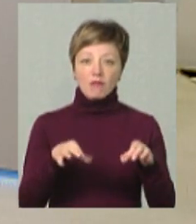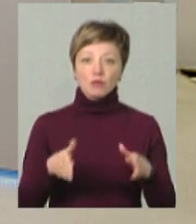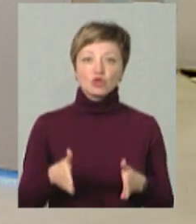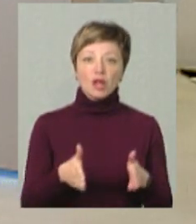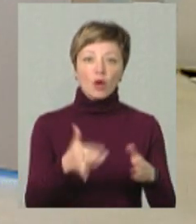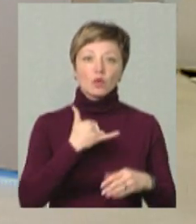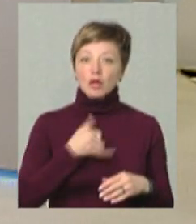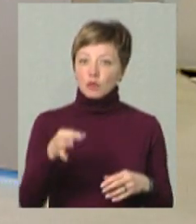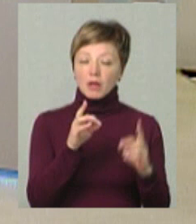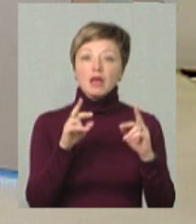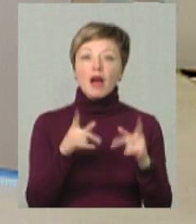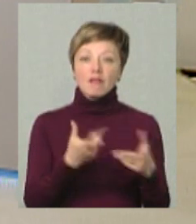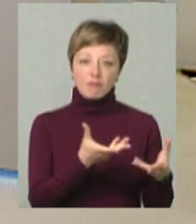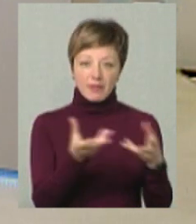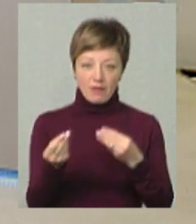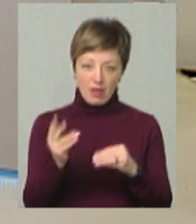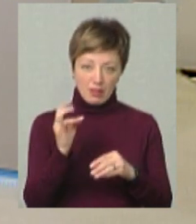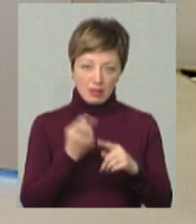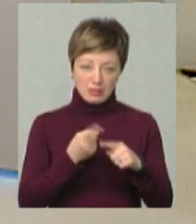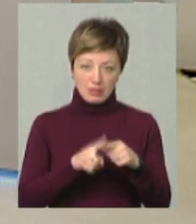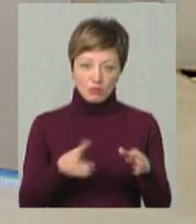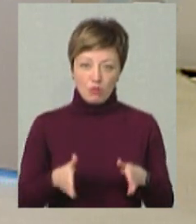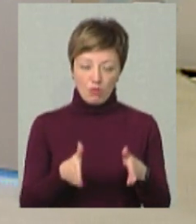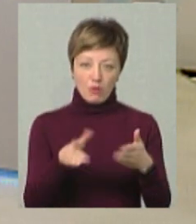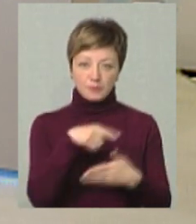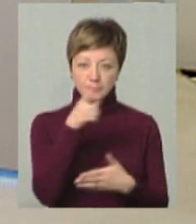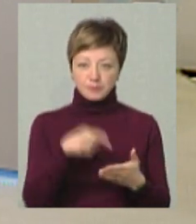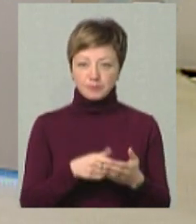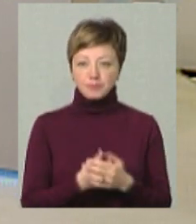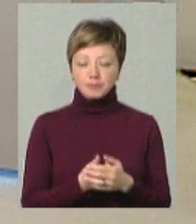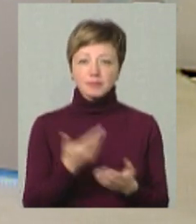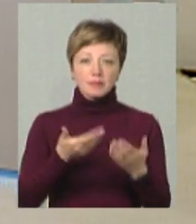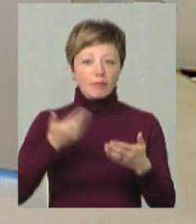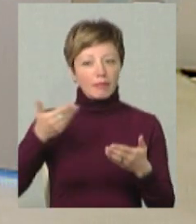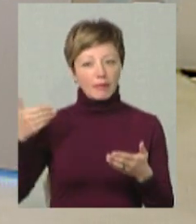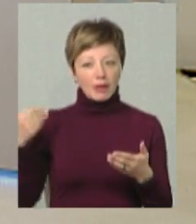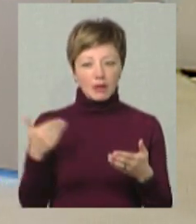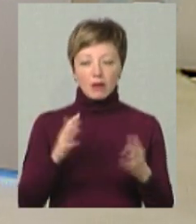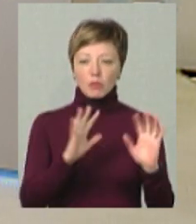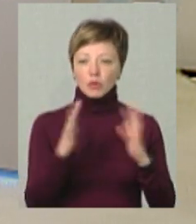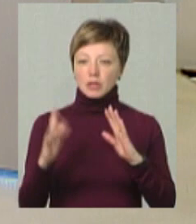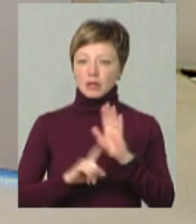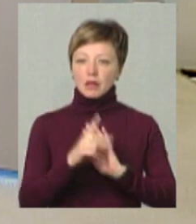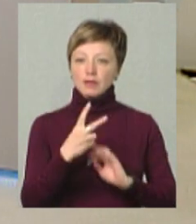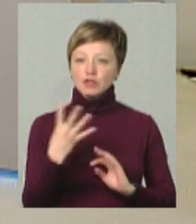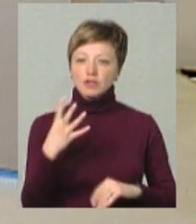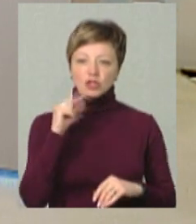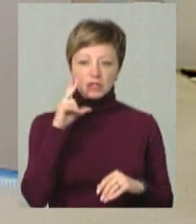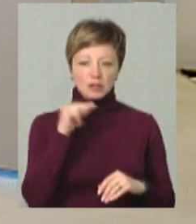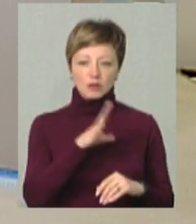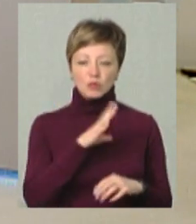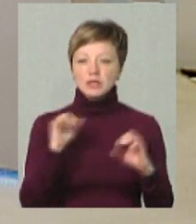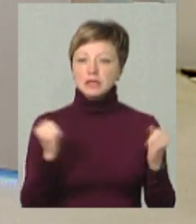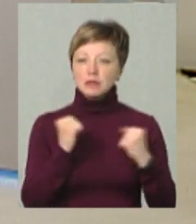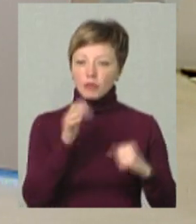нашому краї і як це позначається, власне, на цих автошляхах? Дивіться, якщо відмотати назад ці події з 24 числа, відповідно, що був